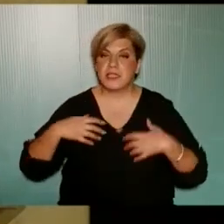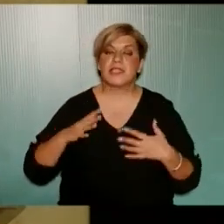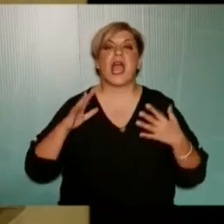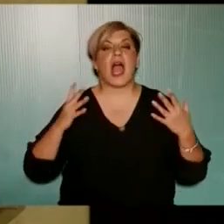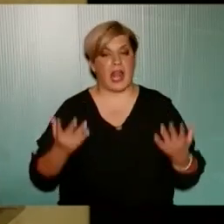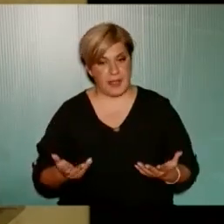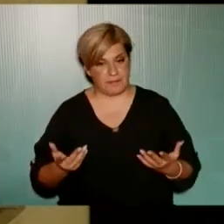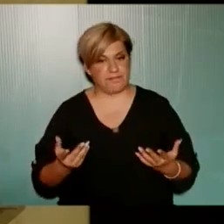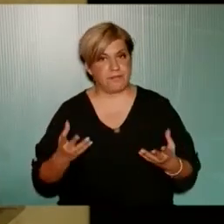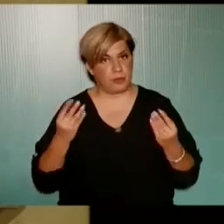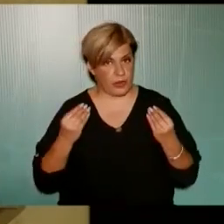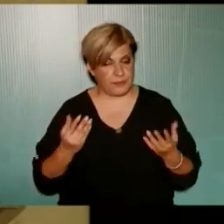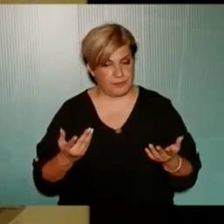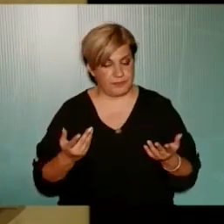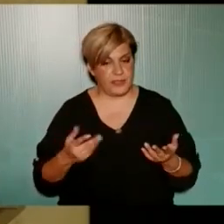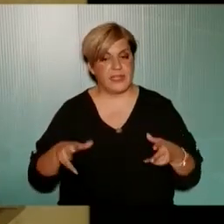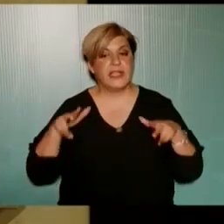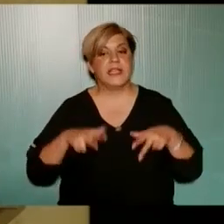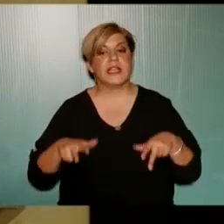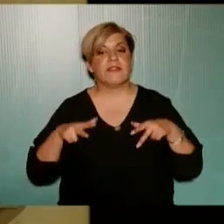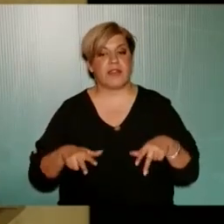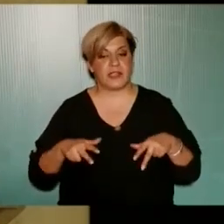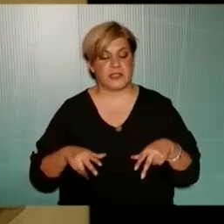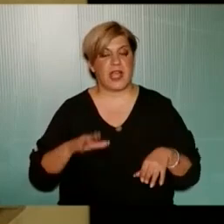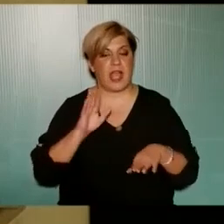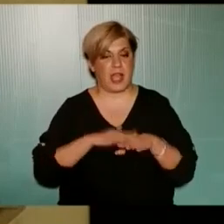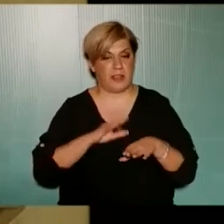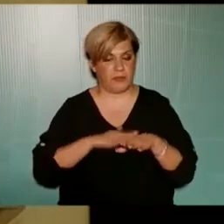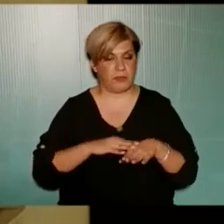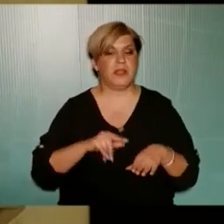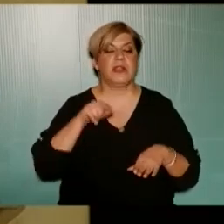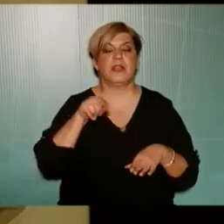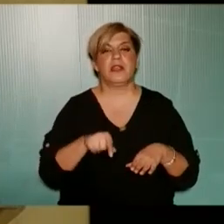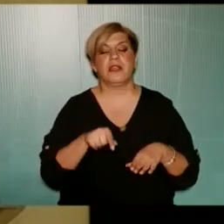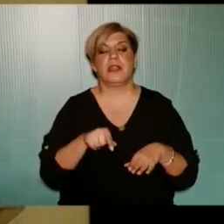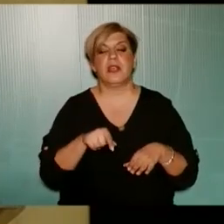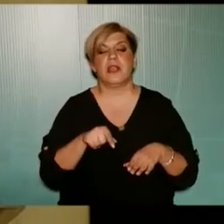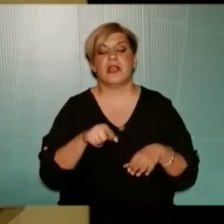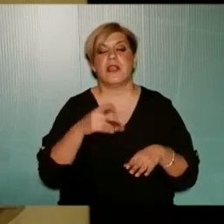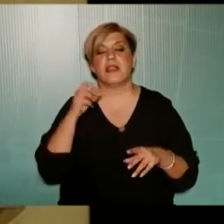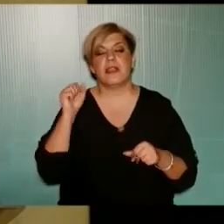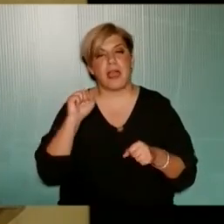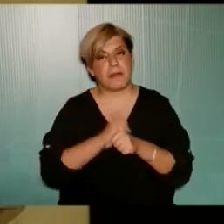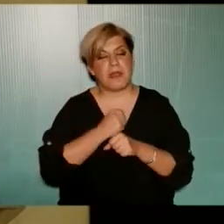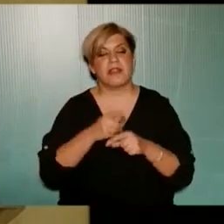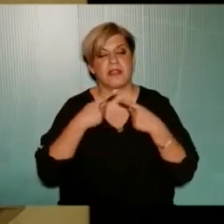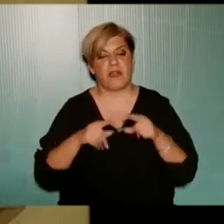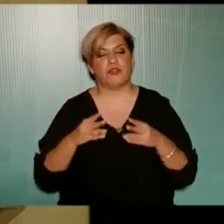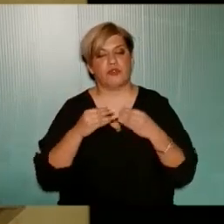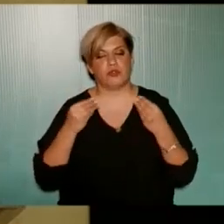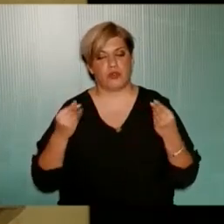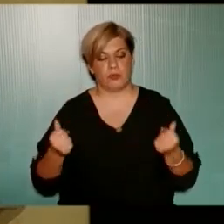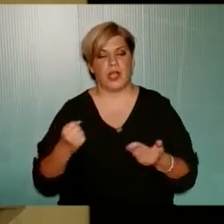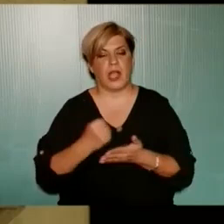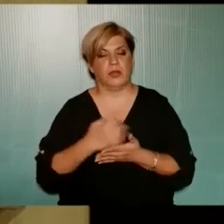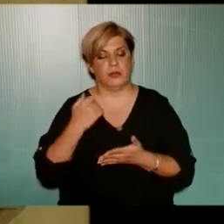όμως Σποδρά Ότι η κυβέρνηση Με αφορμή αυτό και κλείνω κύριε πρόεδρε Επιμένει με διάφορους τρόπους Και αξιοποιώντας